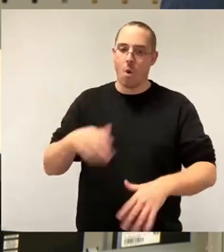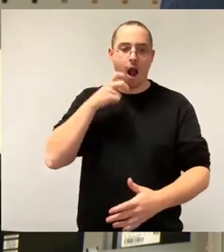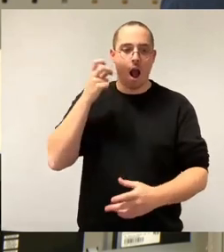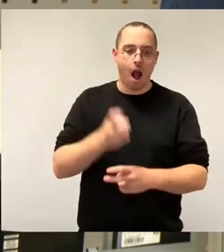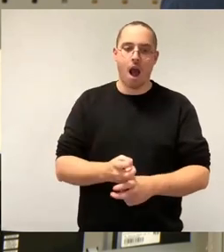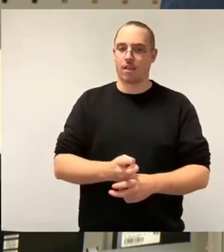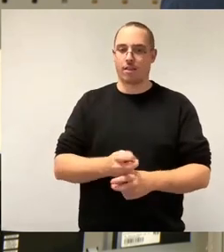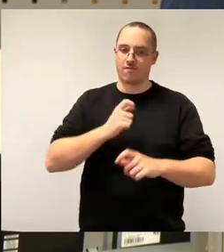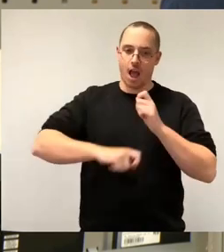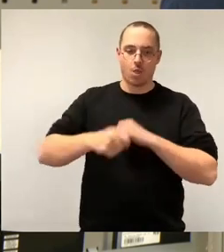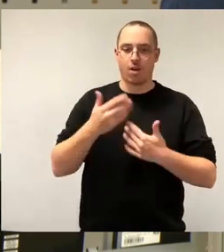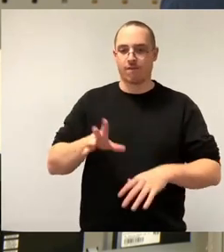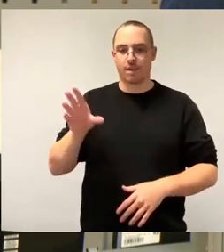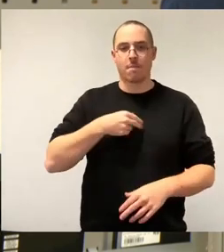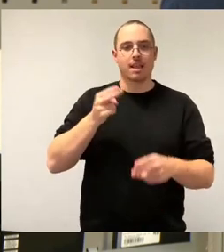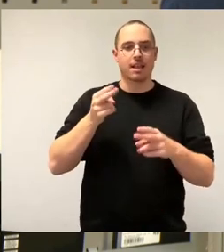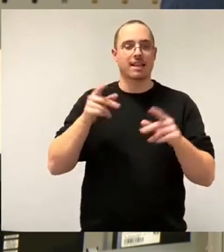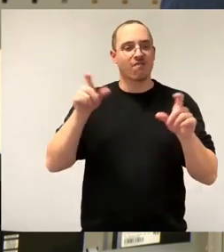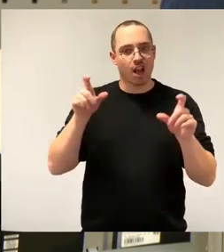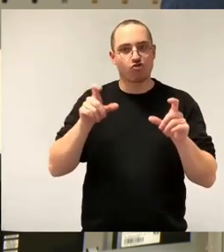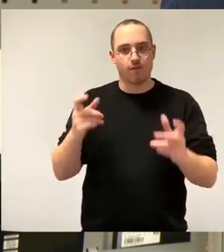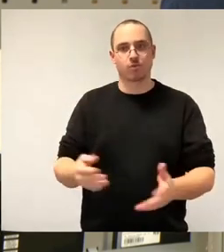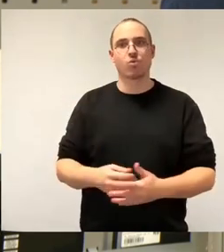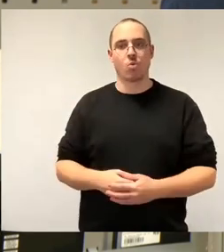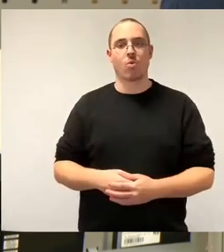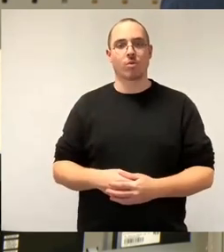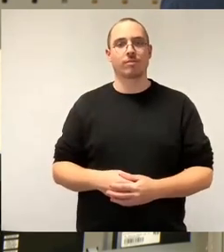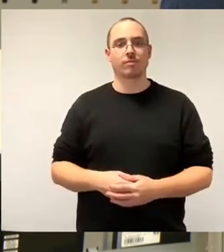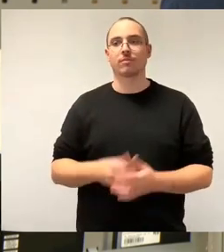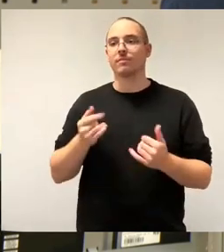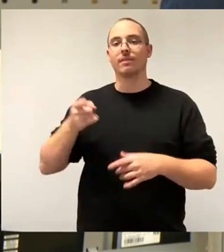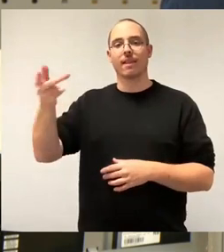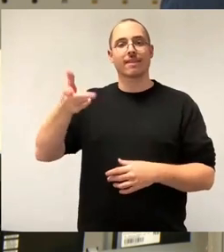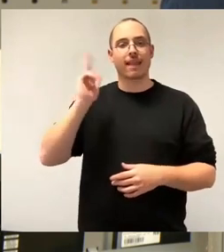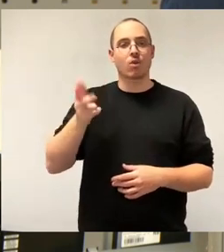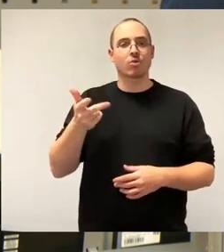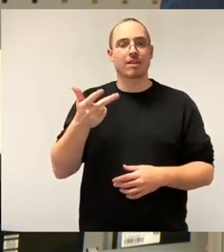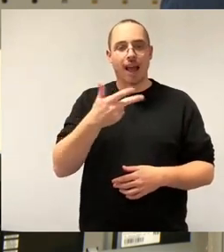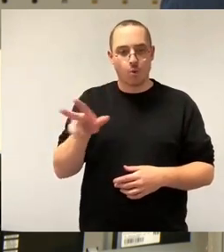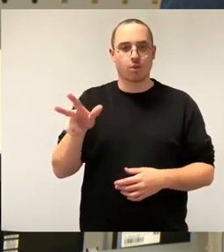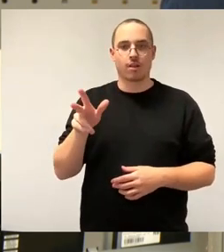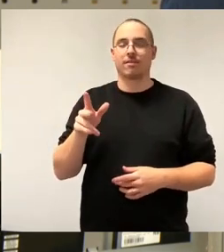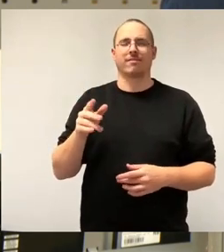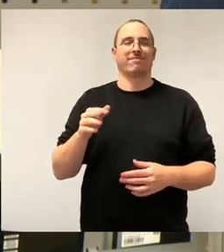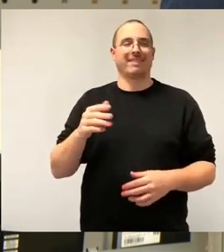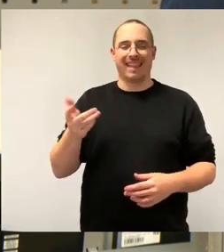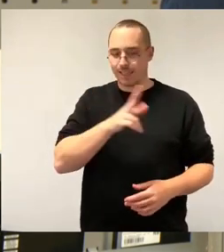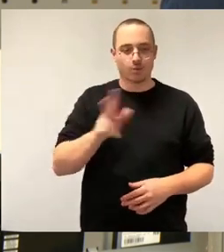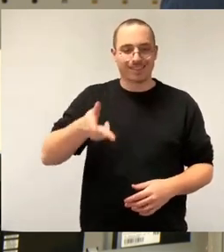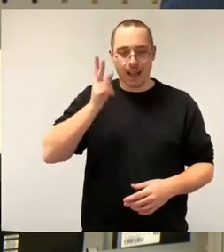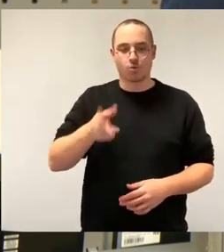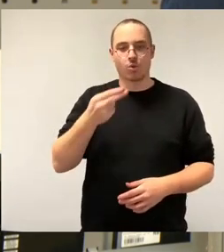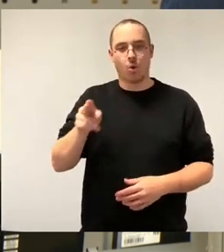jetzt ein, ich sage mal so, ein Budget hat von 3300 Euro. Man diskutiert weiter, ob das vielleicht noch weiter auch steigen